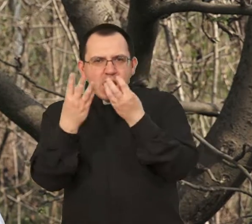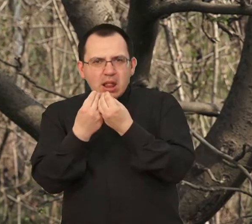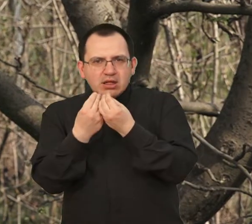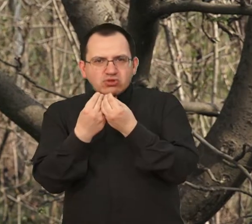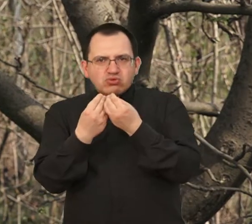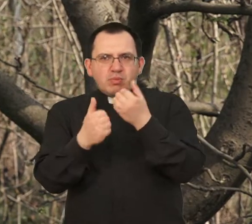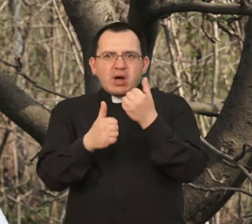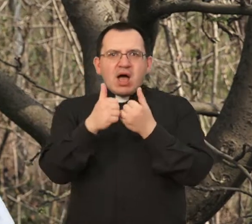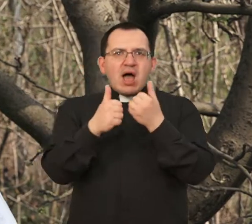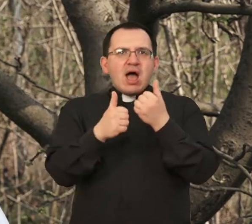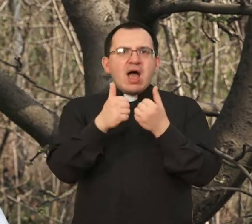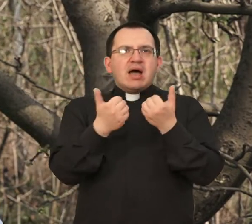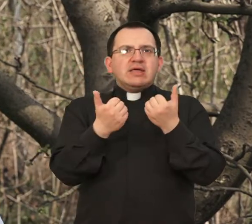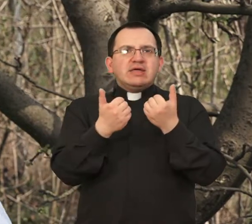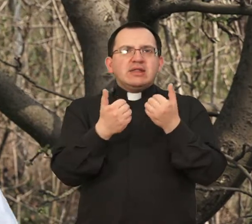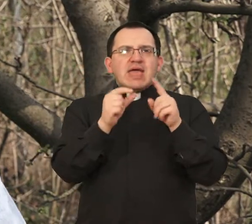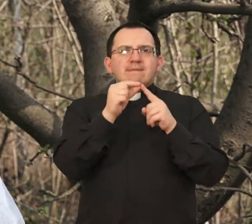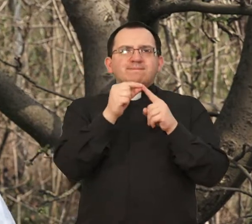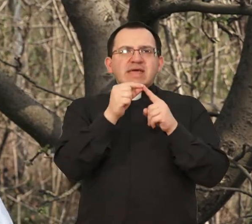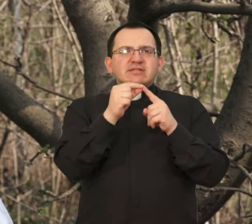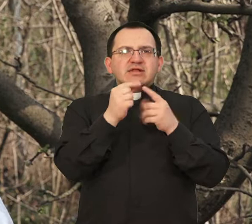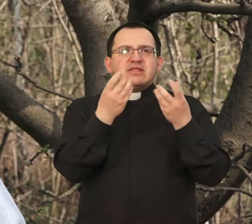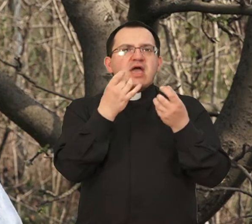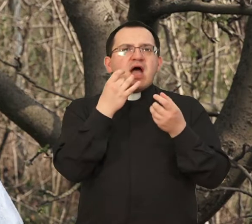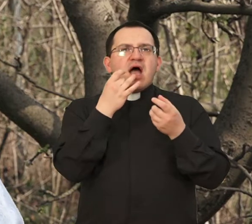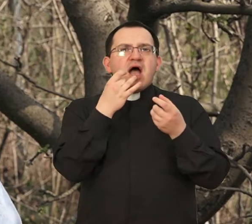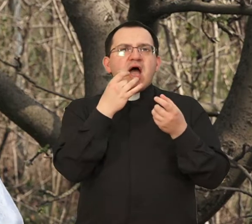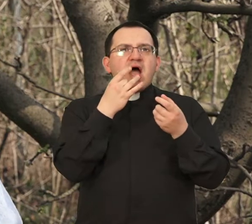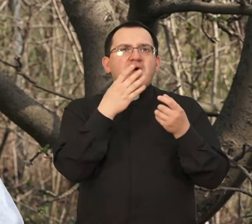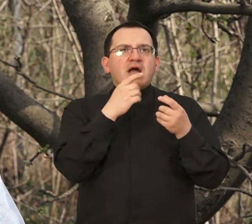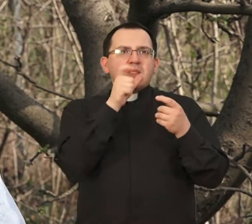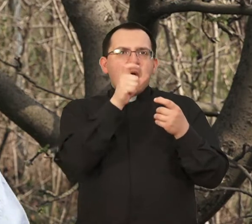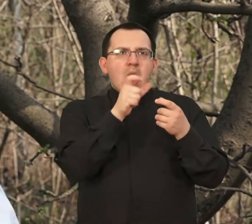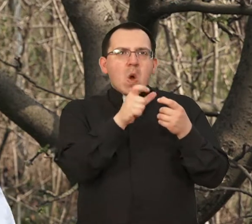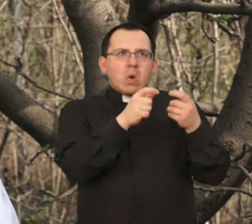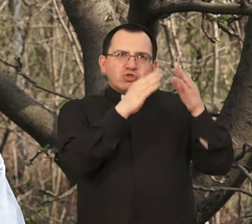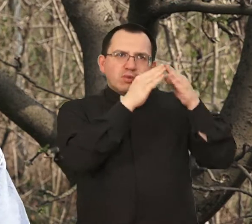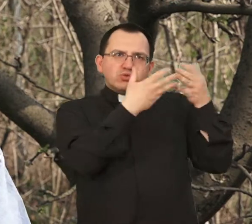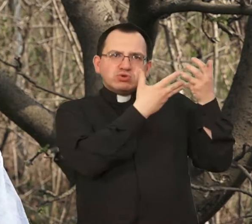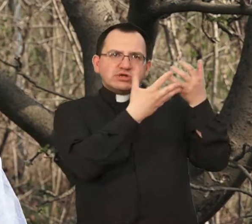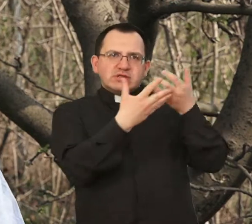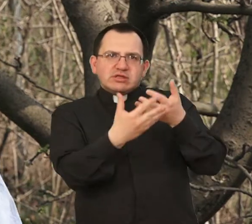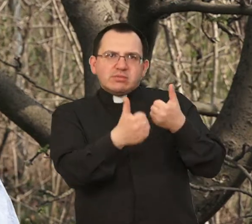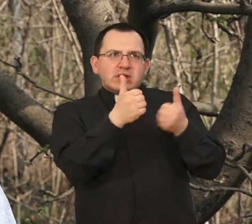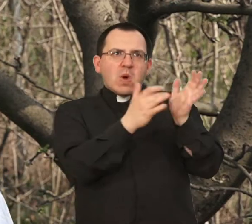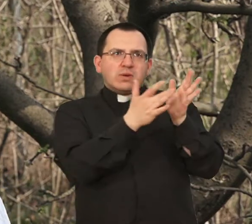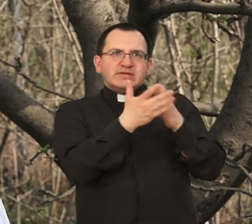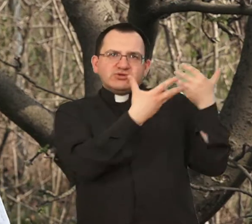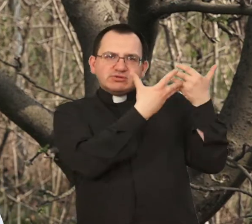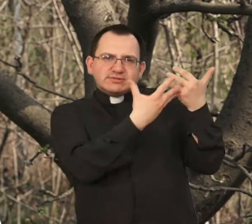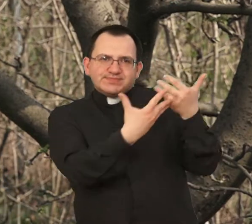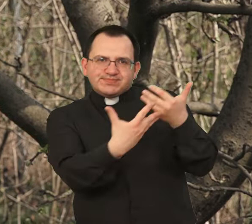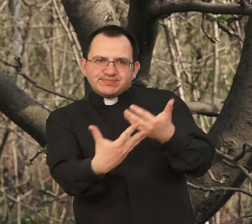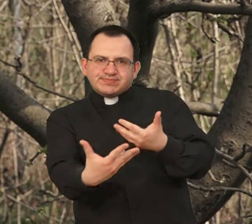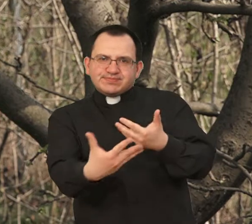onda, ono, slika s Petrinje, kad su skidali onog čovjeka s kuće, kao Isusa skida iz križa, i